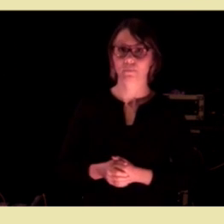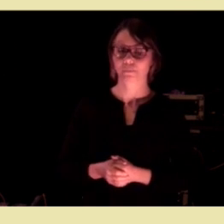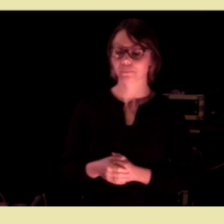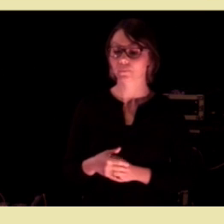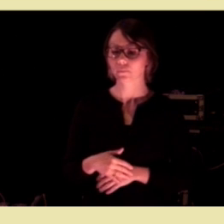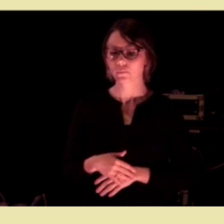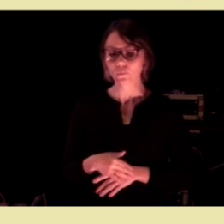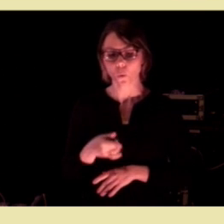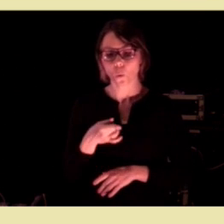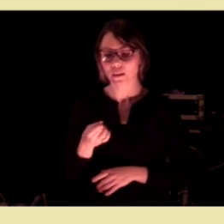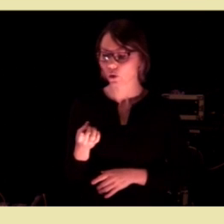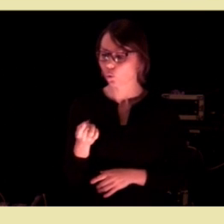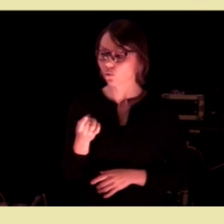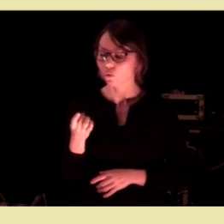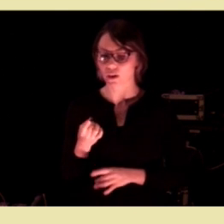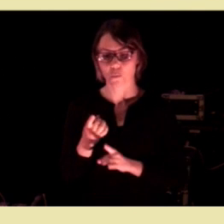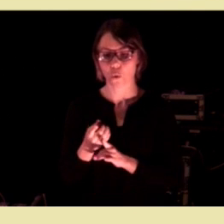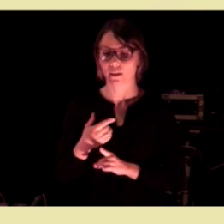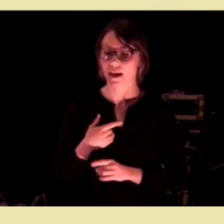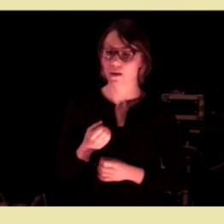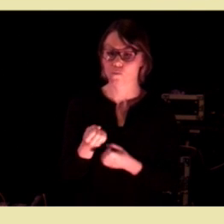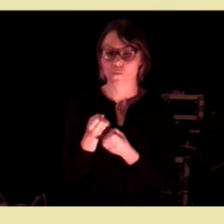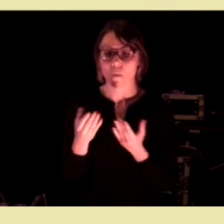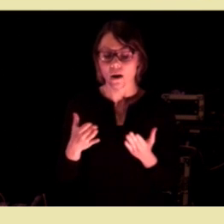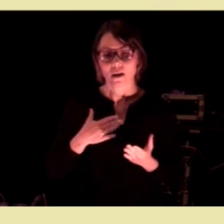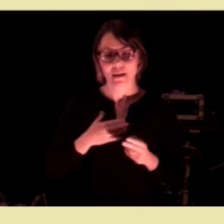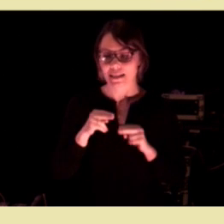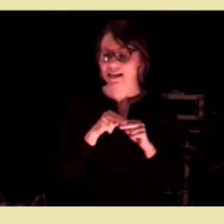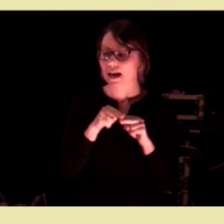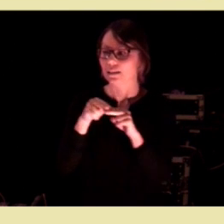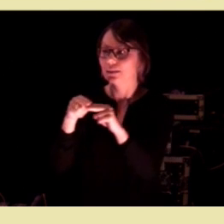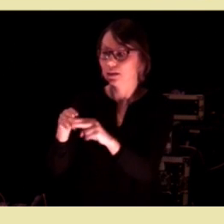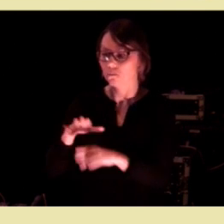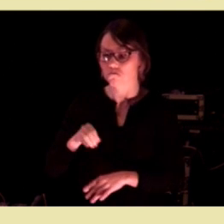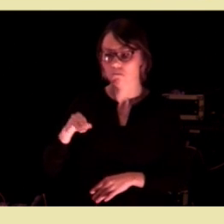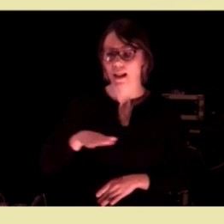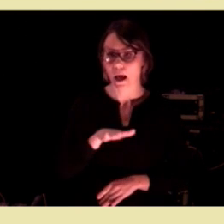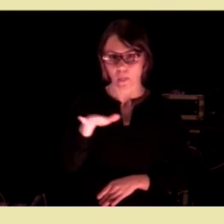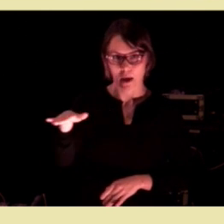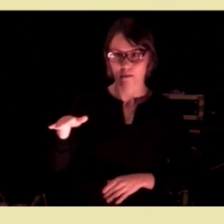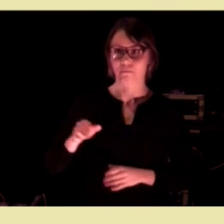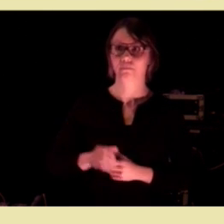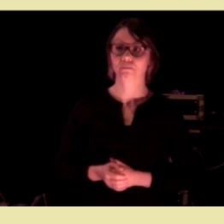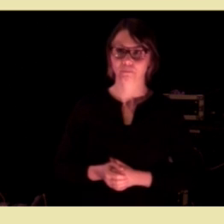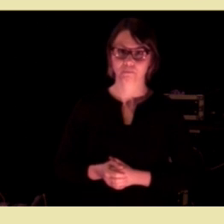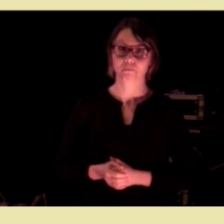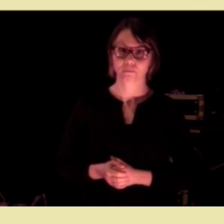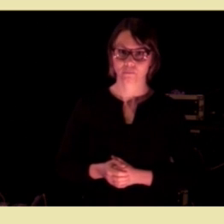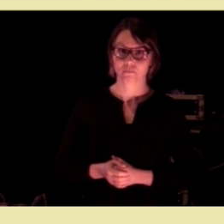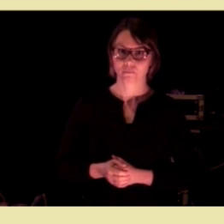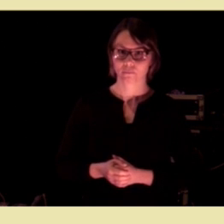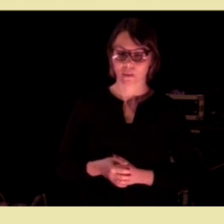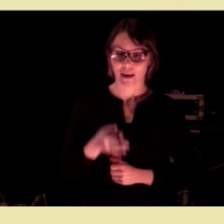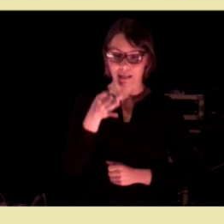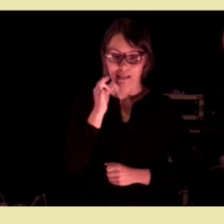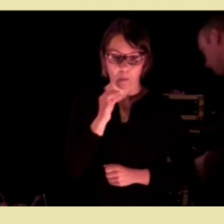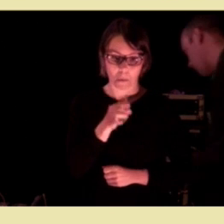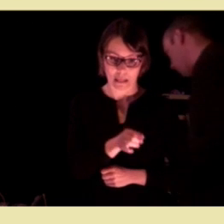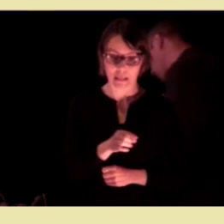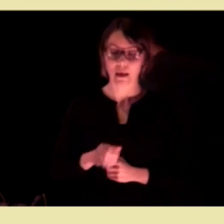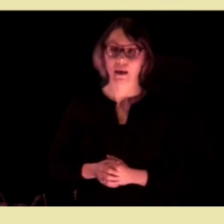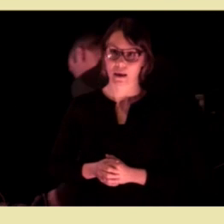møter de utfordringene på mange av mine reiser rundt omkring i landet. I Drammen,